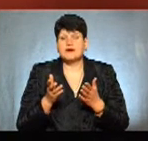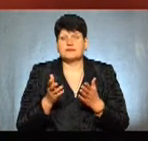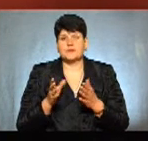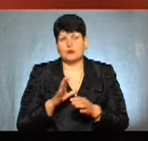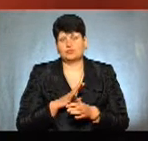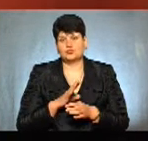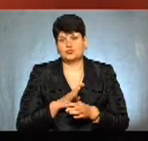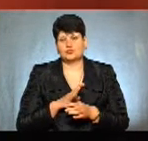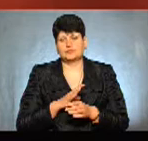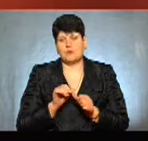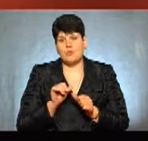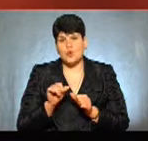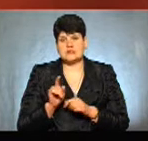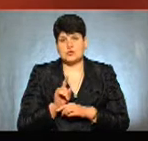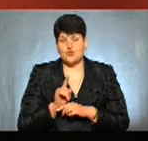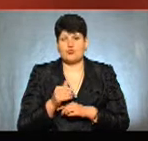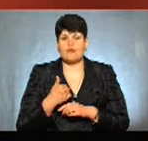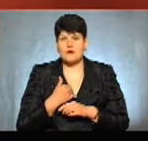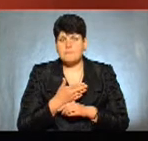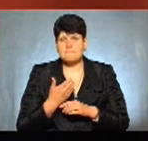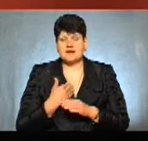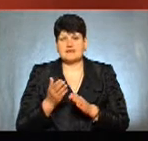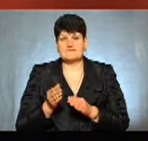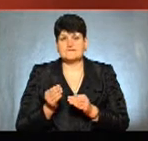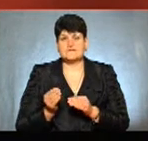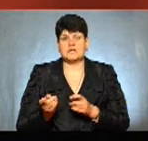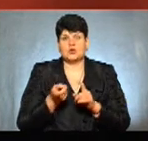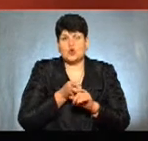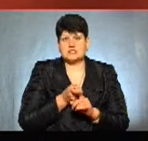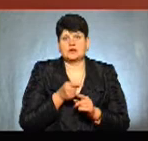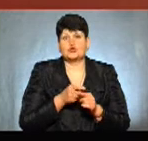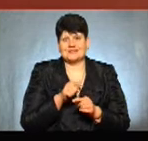було поза нормою, ми їх відносили теж до цих категорій.